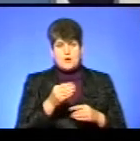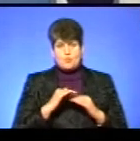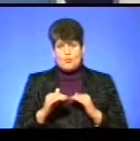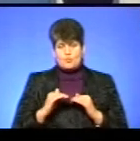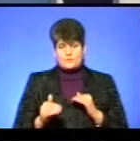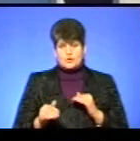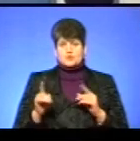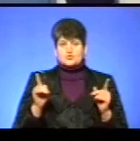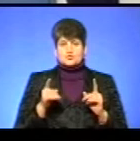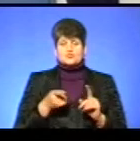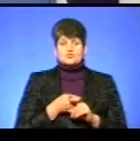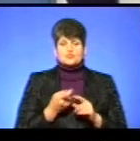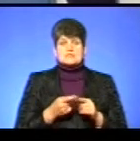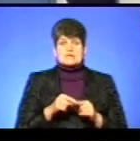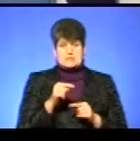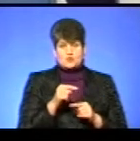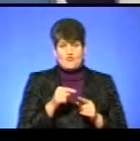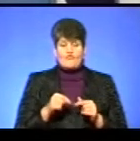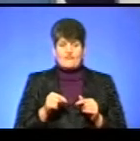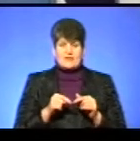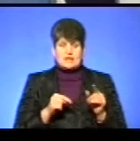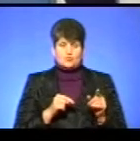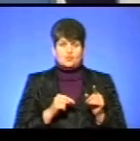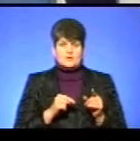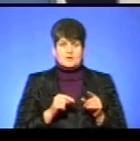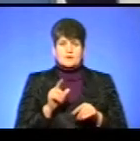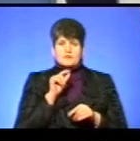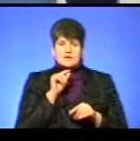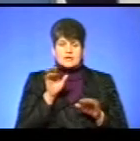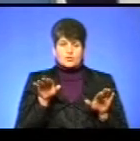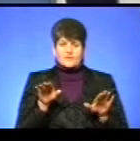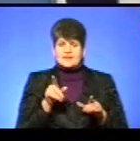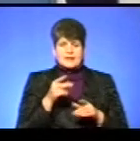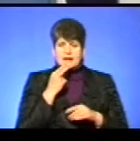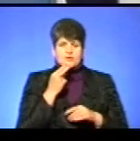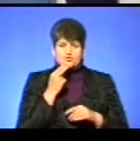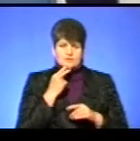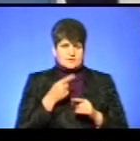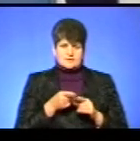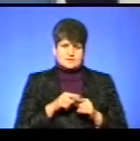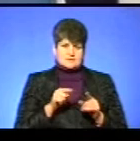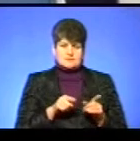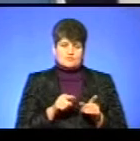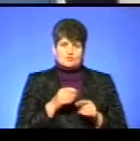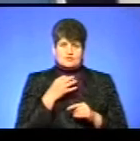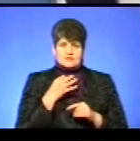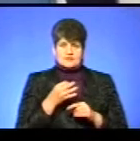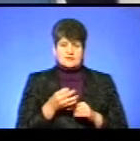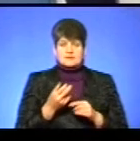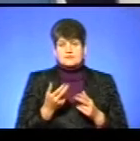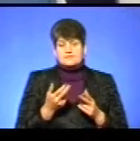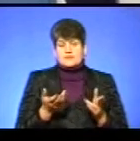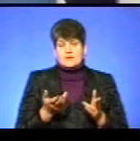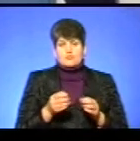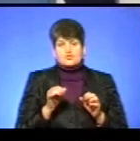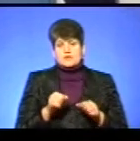Що стосується даного виду, бачите, він фактично не харчується з такими відходами. Тому сказати так. Ну, можливо,